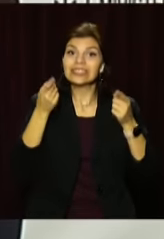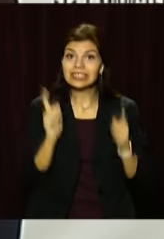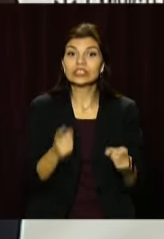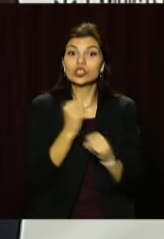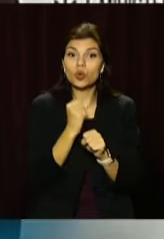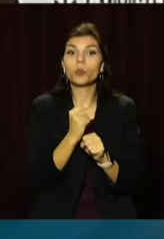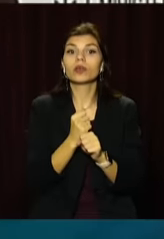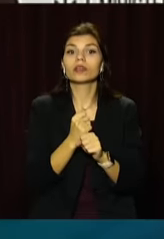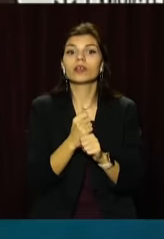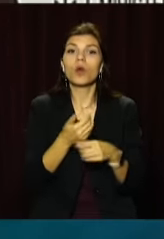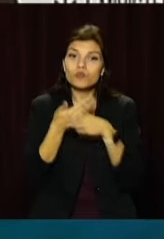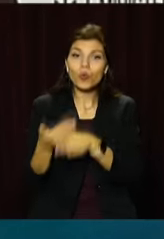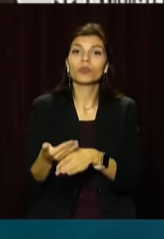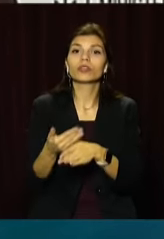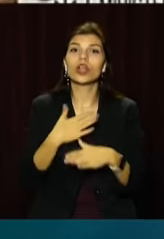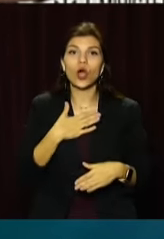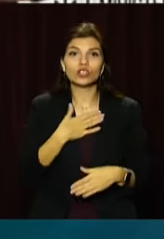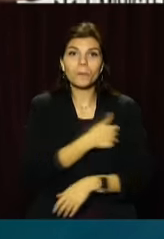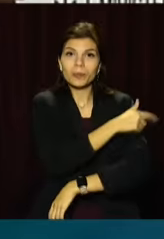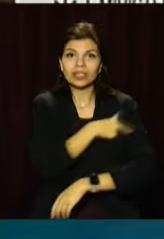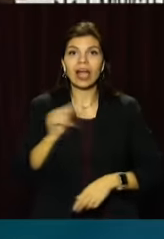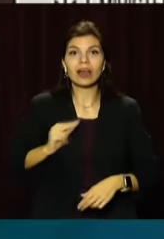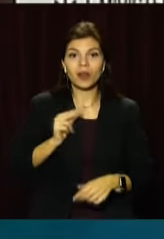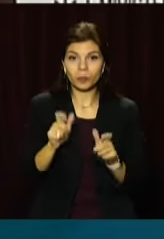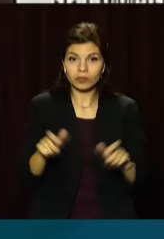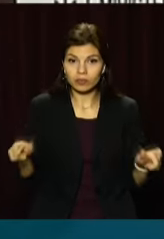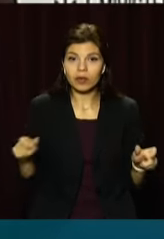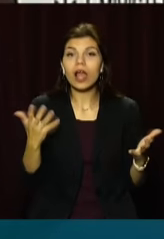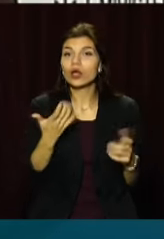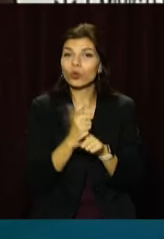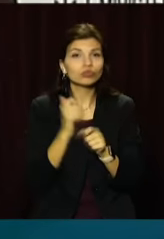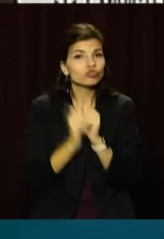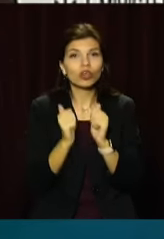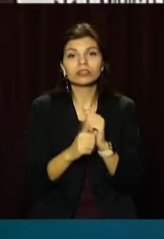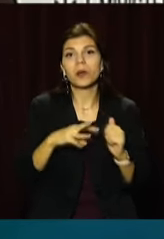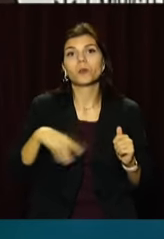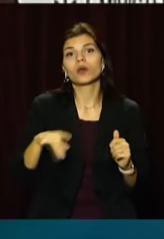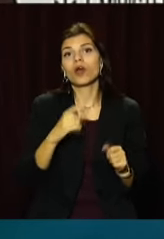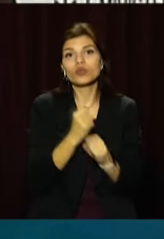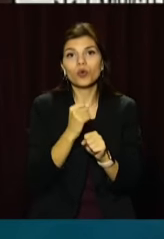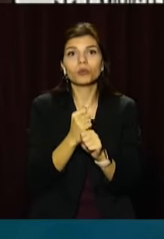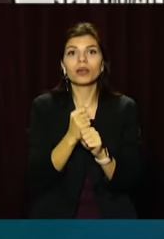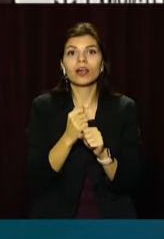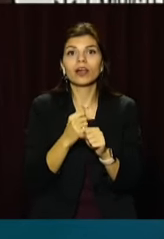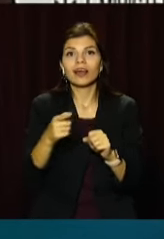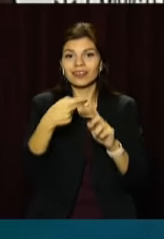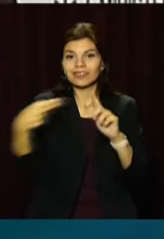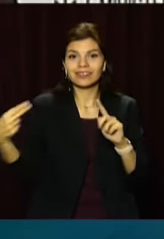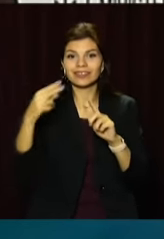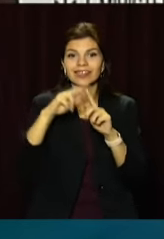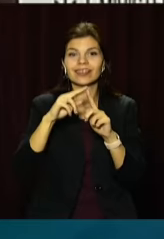допомогти нашим медичним працівникам, які дуже часто роблять хештеги,